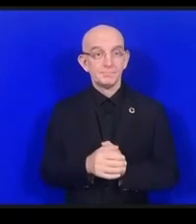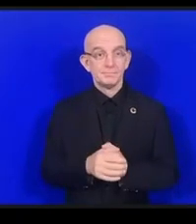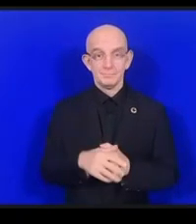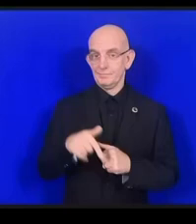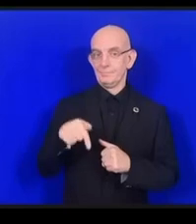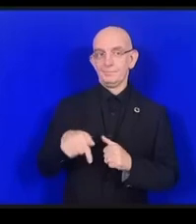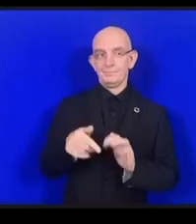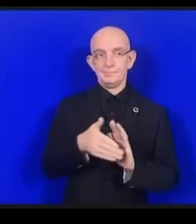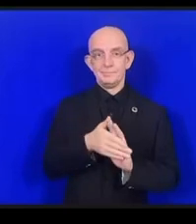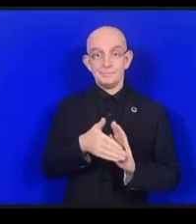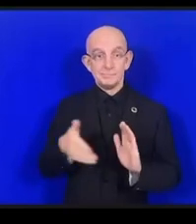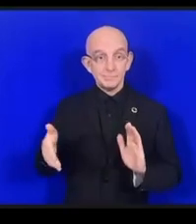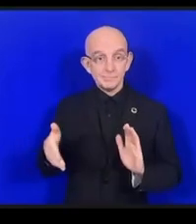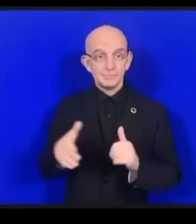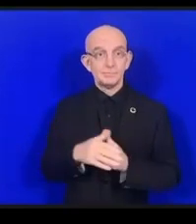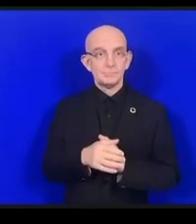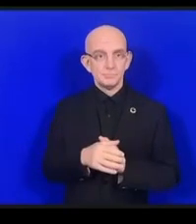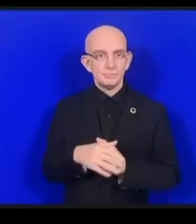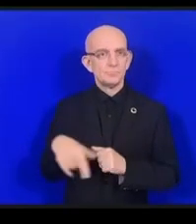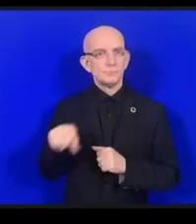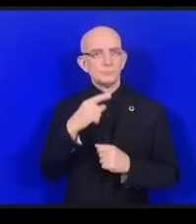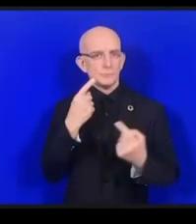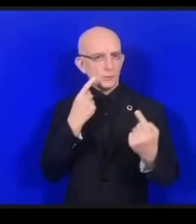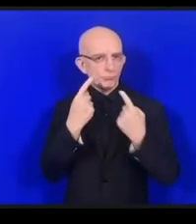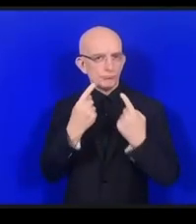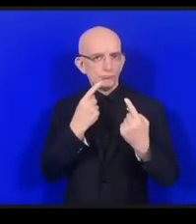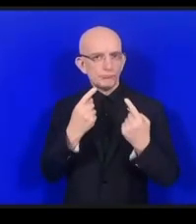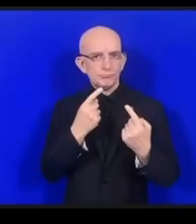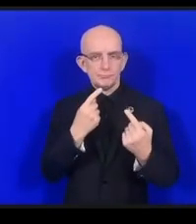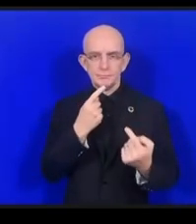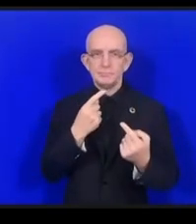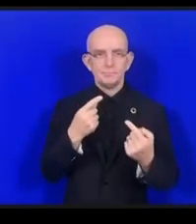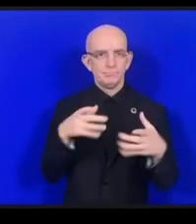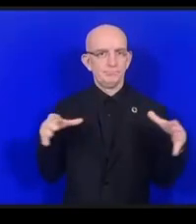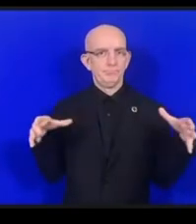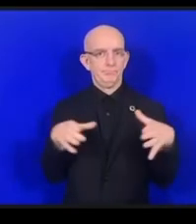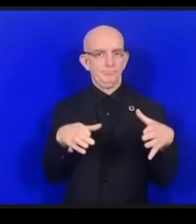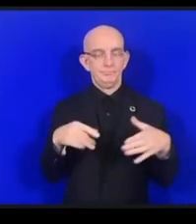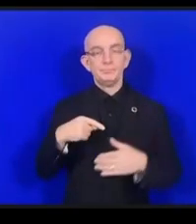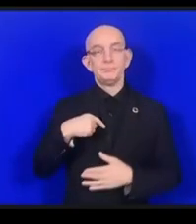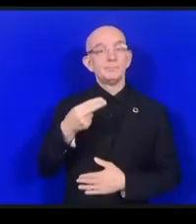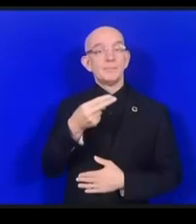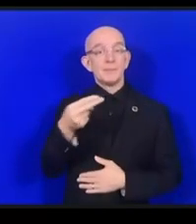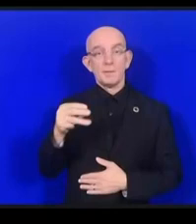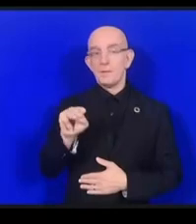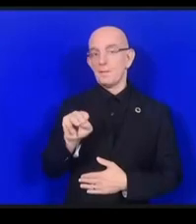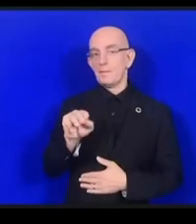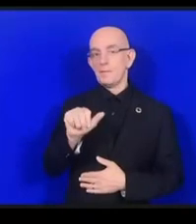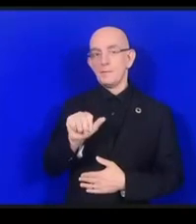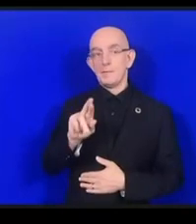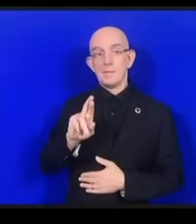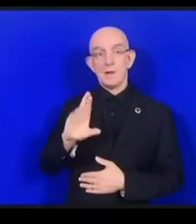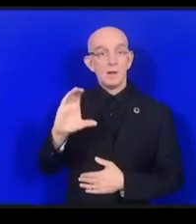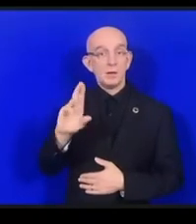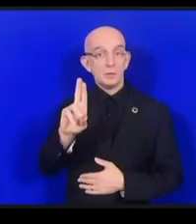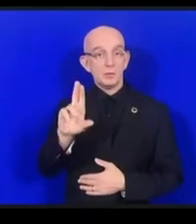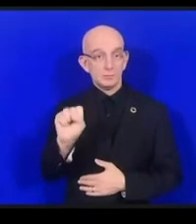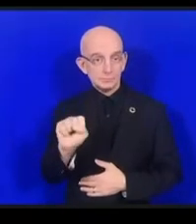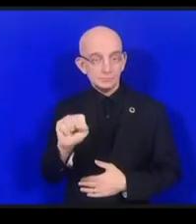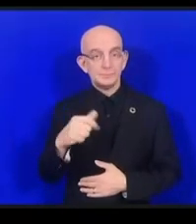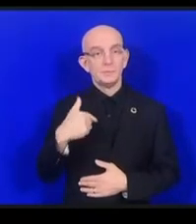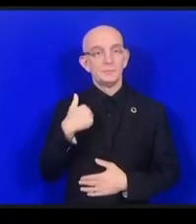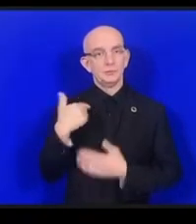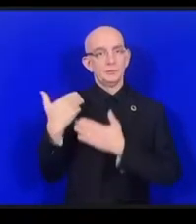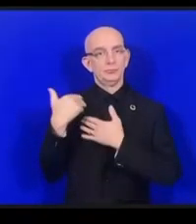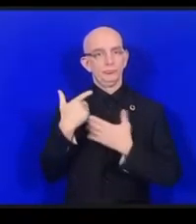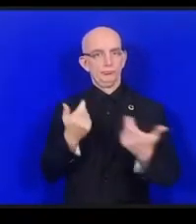ダイナミックコアリーションズのメインセッションになります私はマーカス・カマーですダイナミックコアリーションコーディネーショングループのコーファ